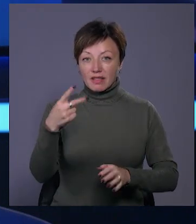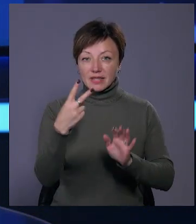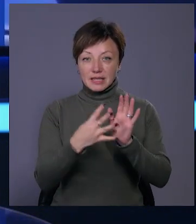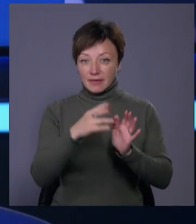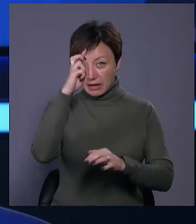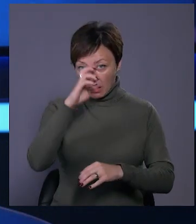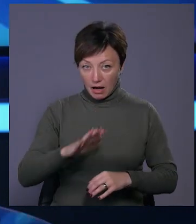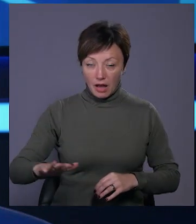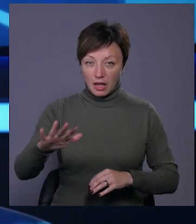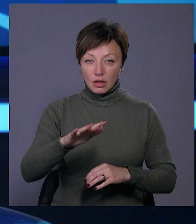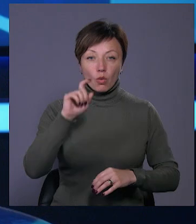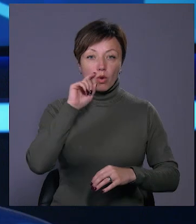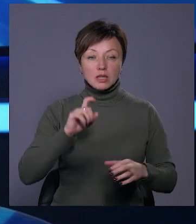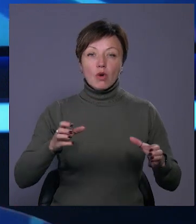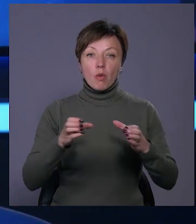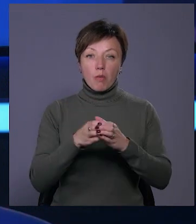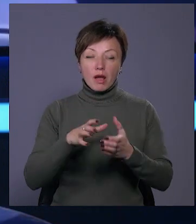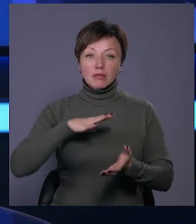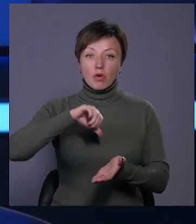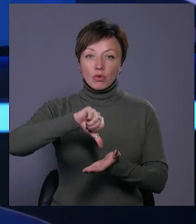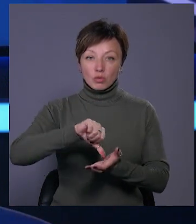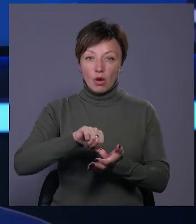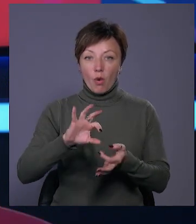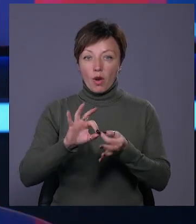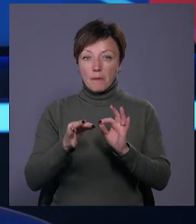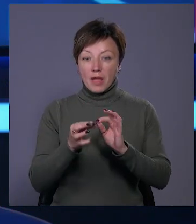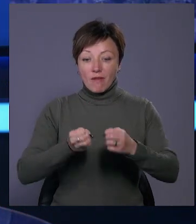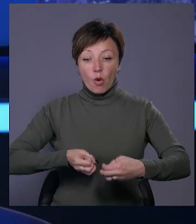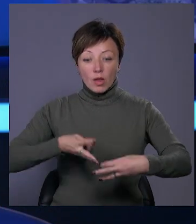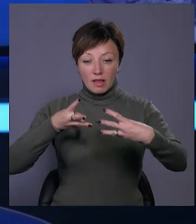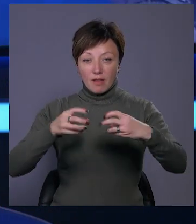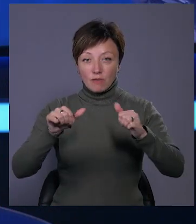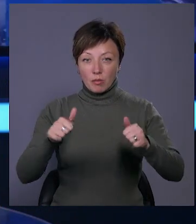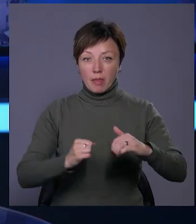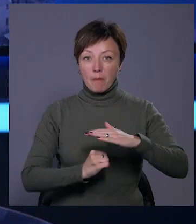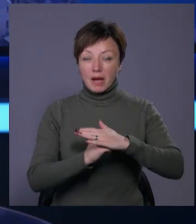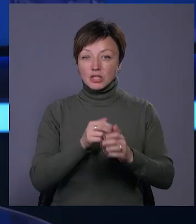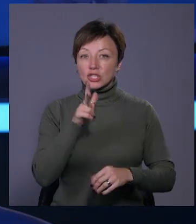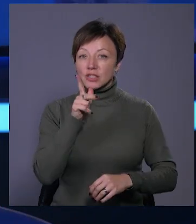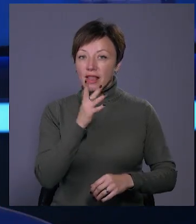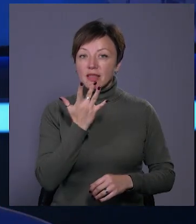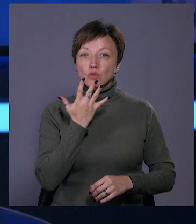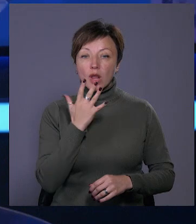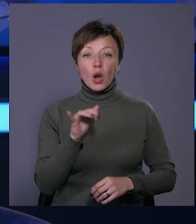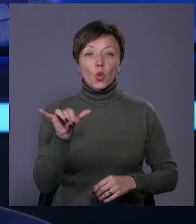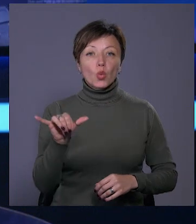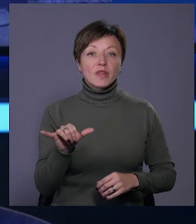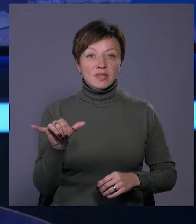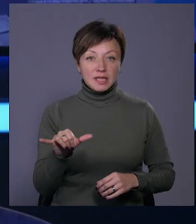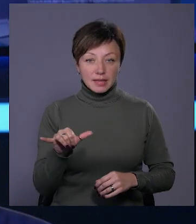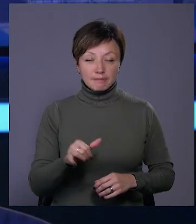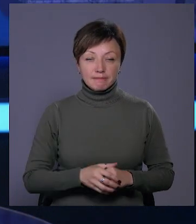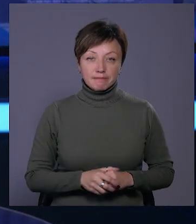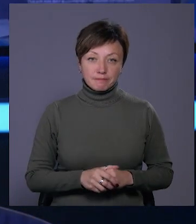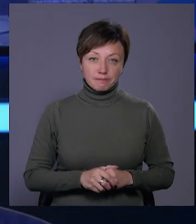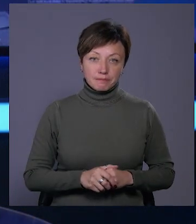країн. Українська команда брала участь в олімпіаді в онлайн-форматі на базі Чернівецького національного університету імені Юрія